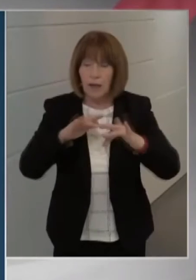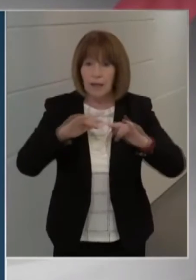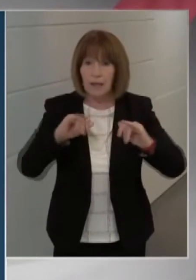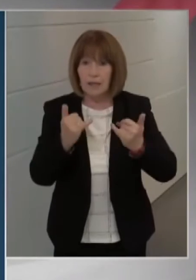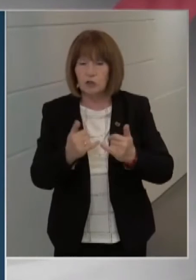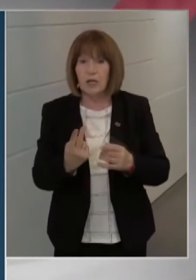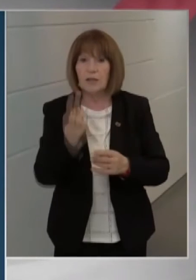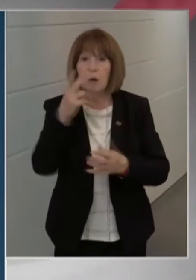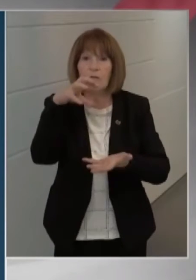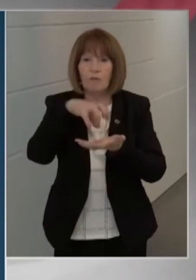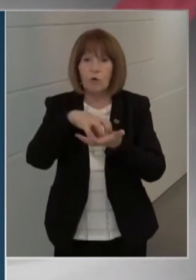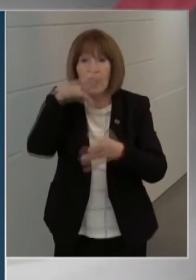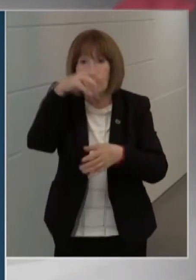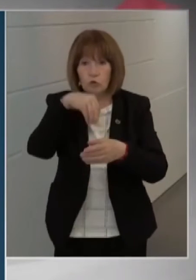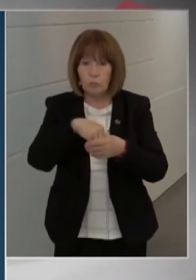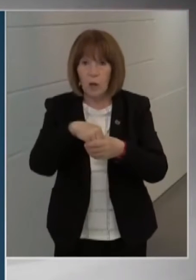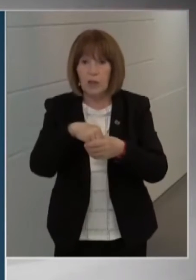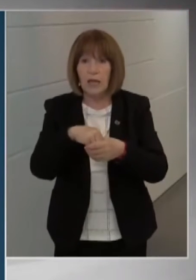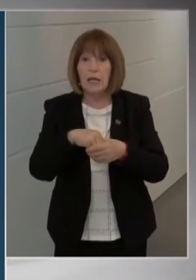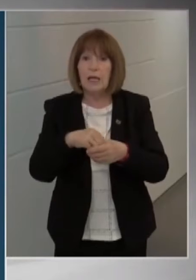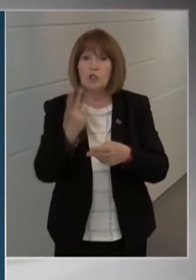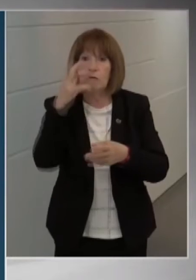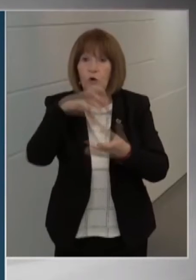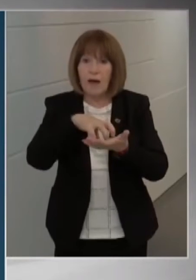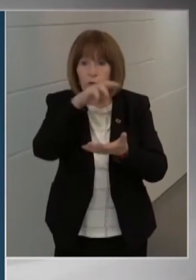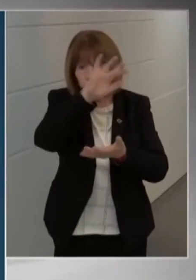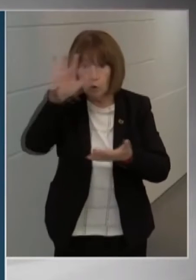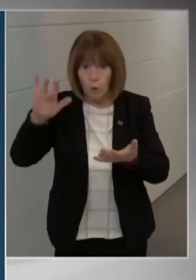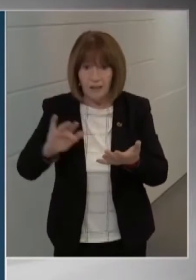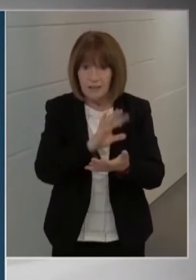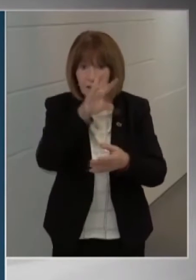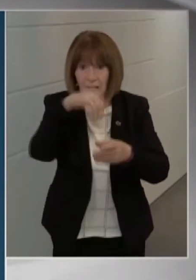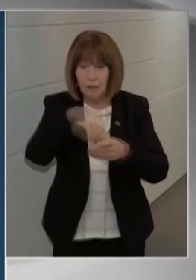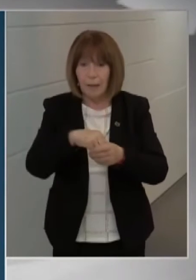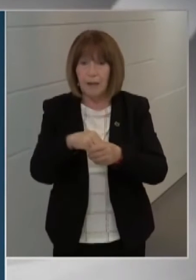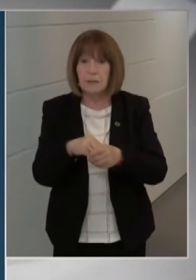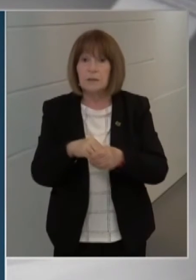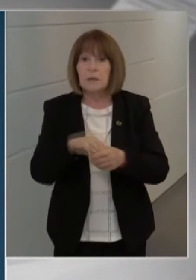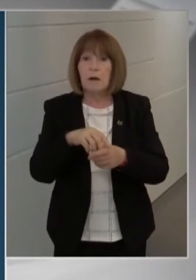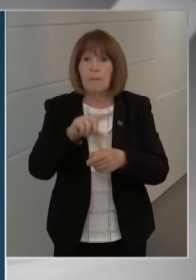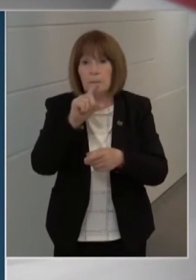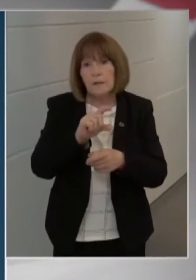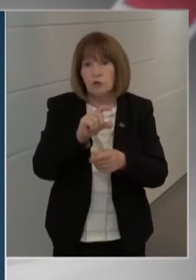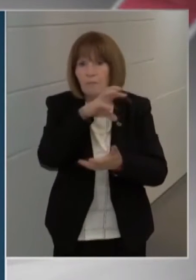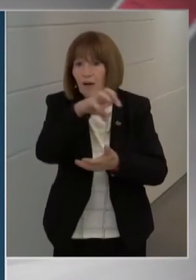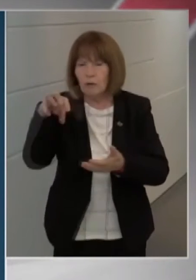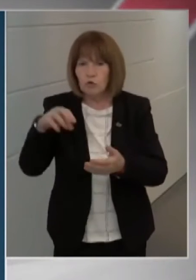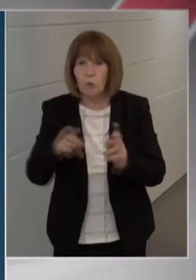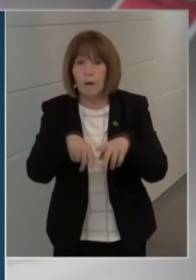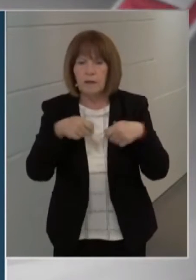A fővárosban és a környezetében lévő kisvárosokban mért